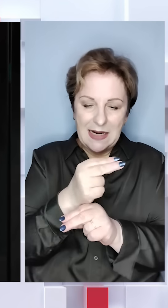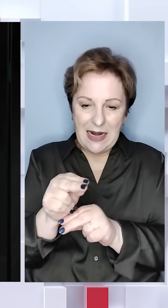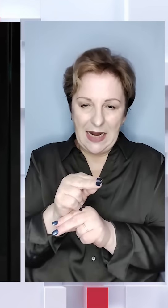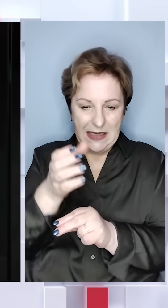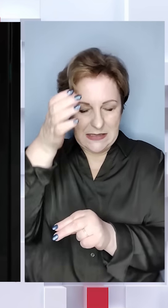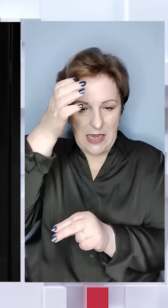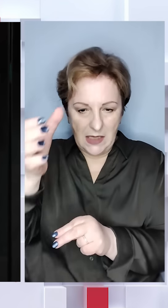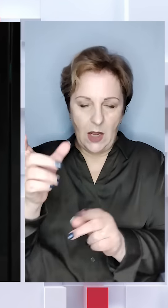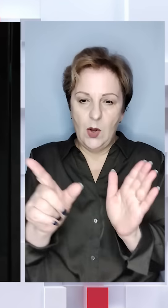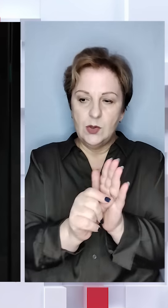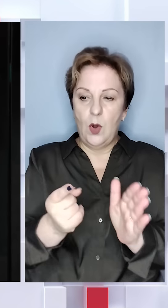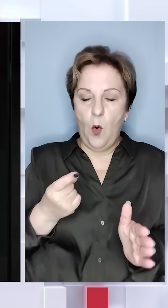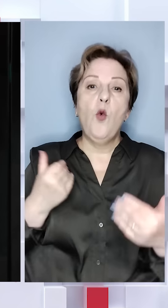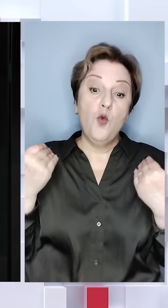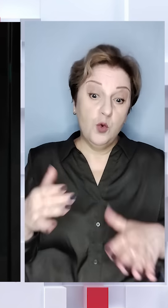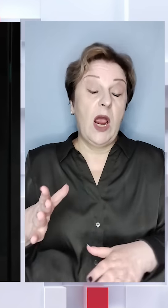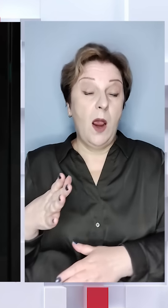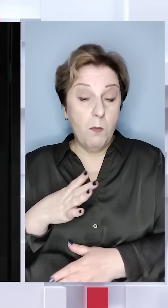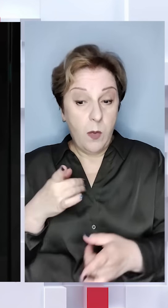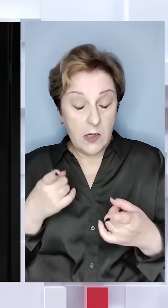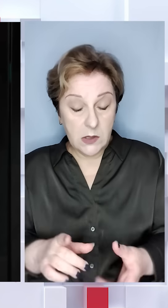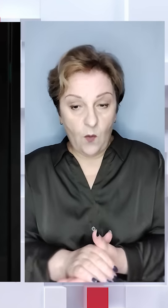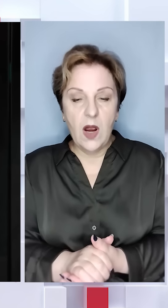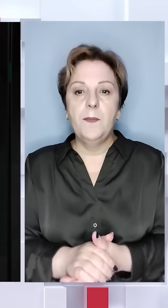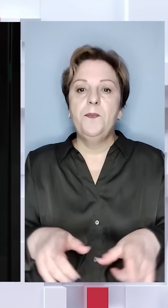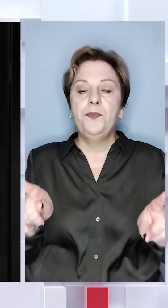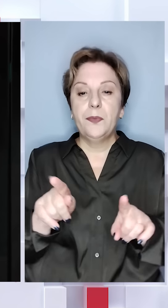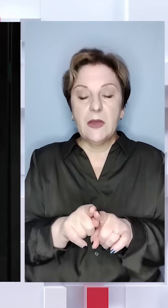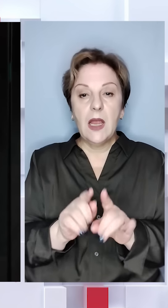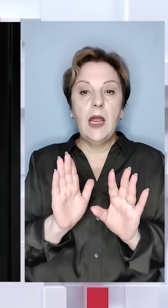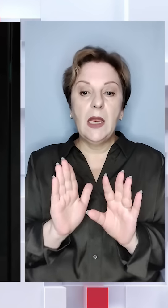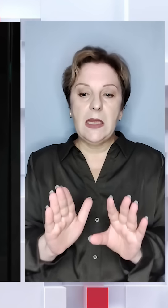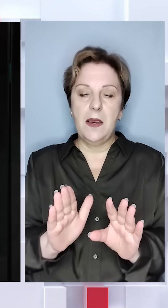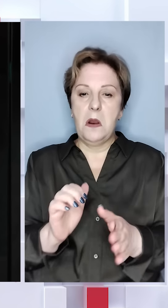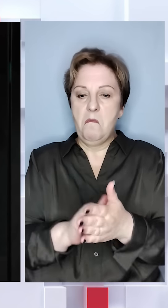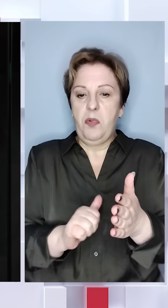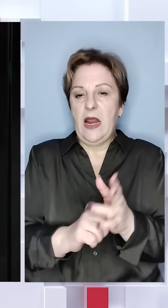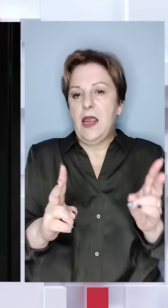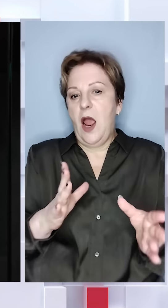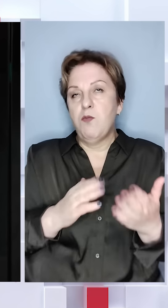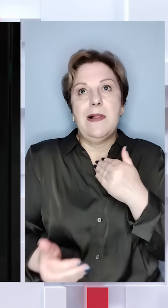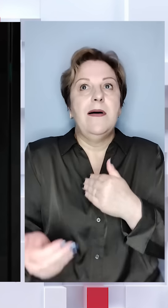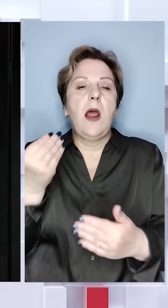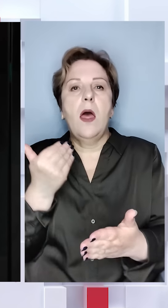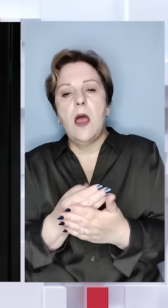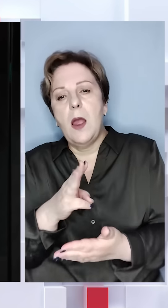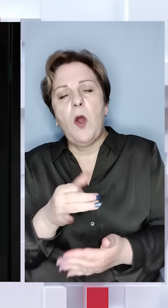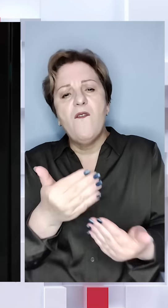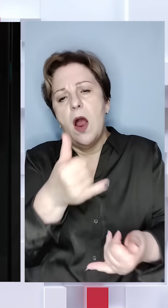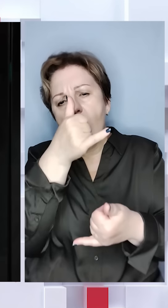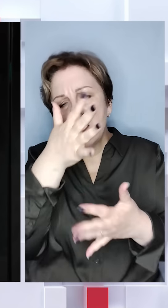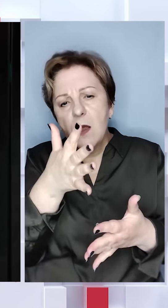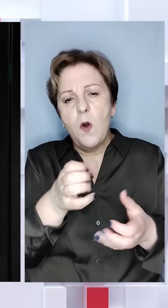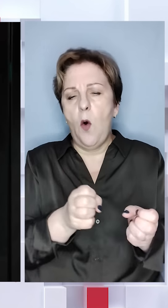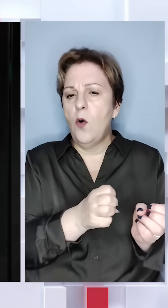з охороною. Вже існувало. Тому таких підстав, які були раніше, нібито ви не